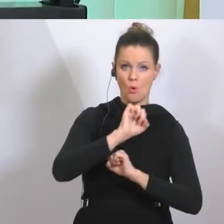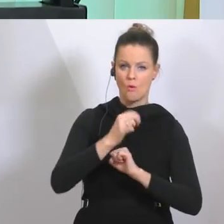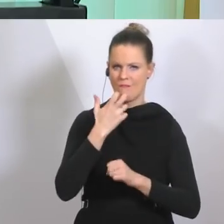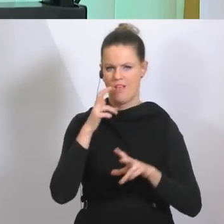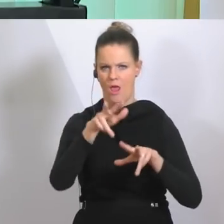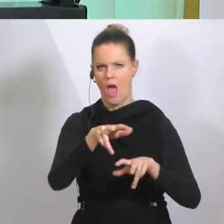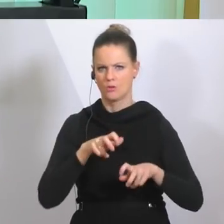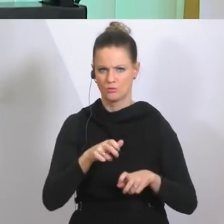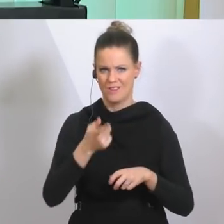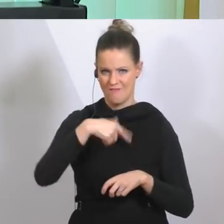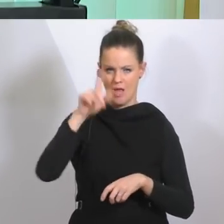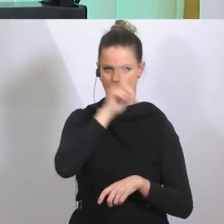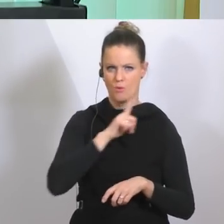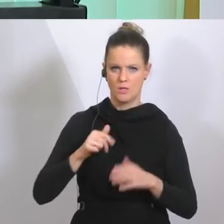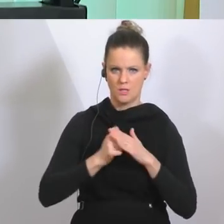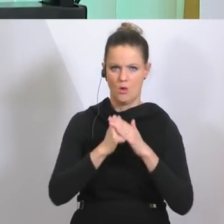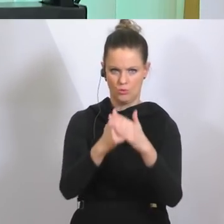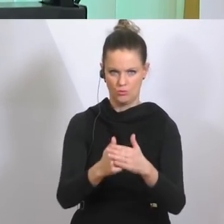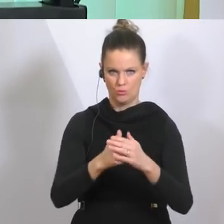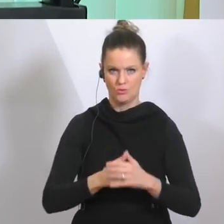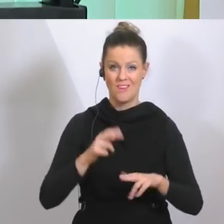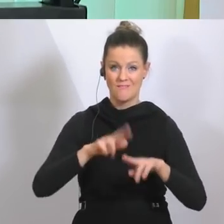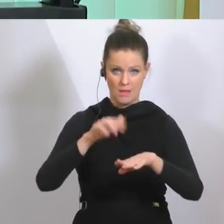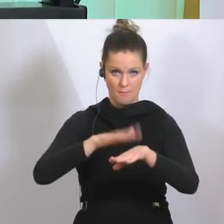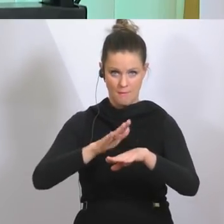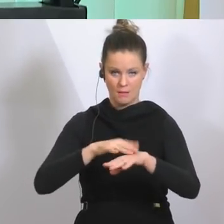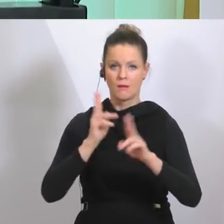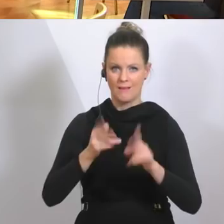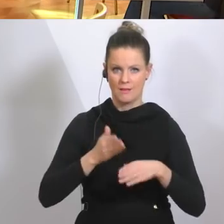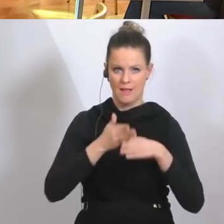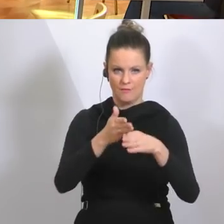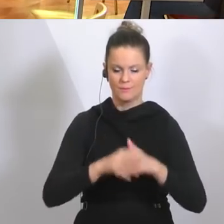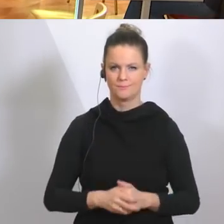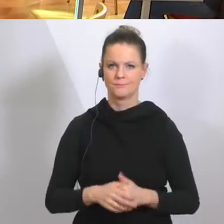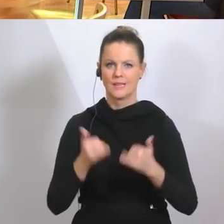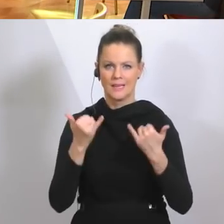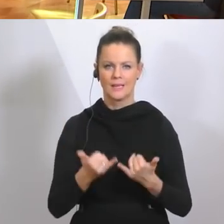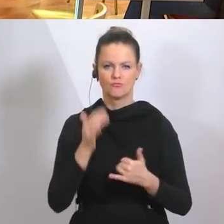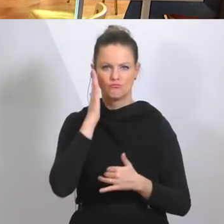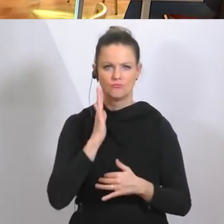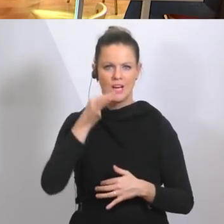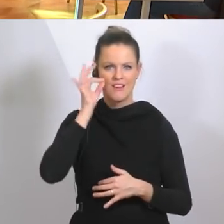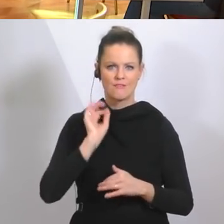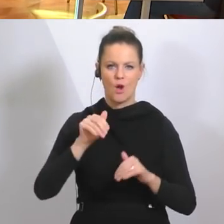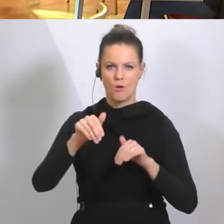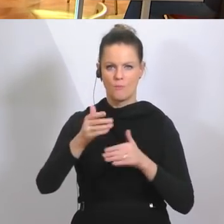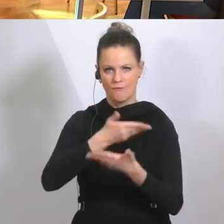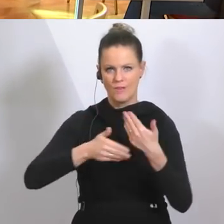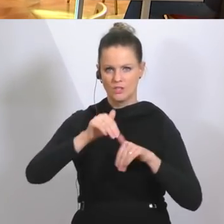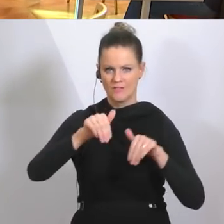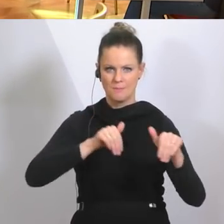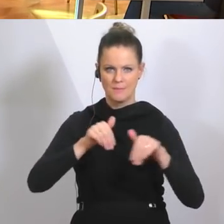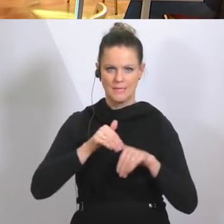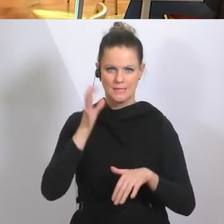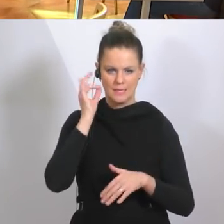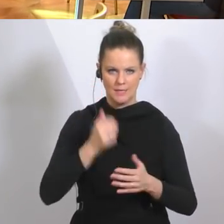Die Polizei steht an Ihrer Seite, wenn Sie sie verständigen. Danke. Vielen Dank, Herr Innenminister. Frau Wirtschaftsministerin, bitteschön. Sehr geehrte Damen